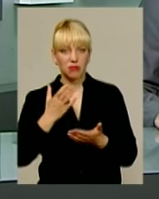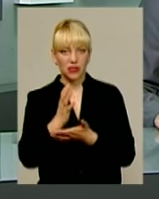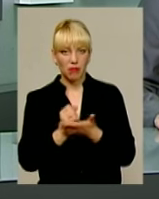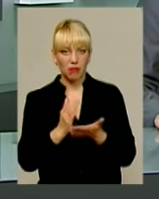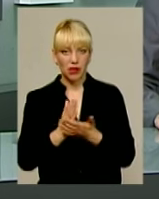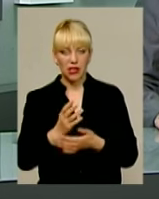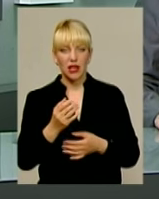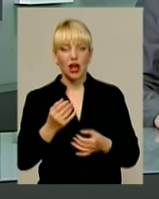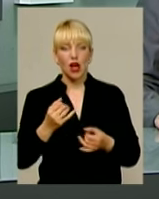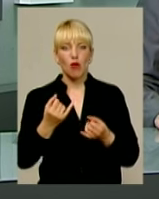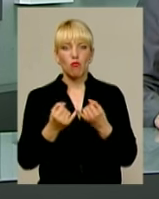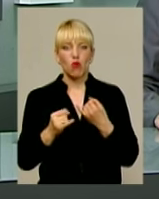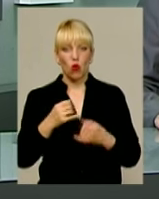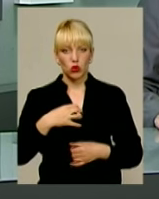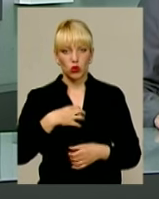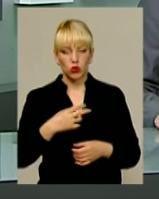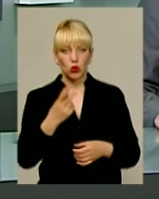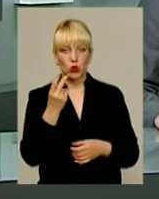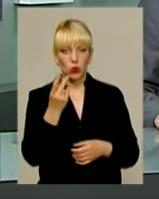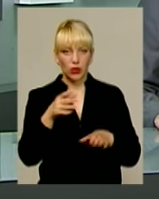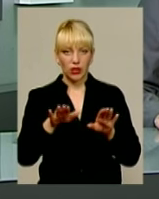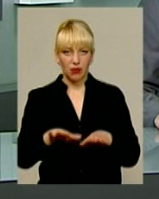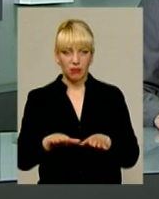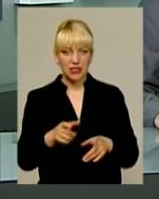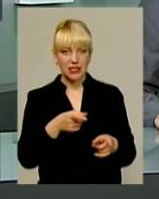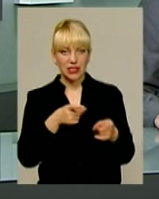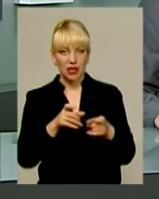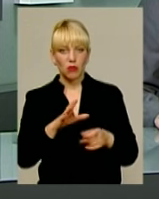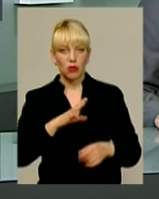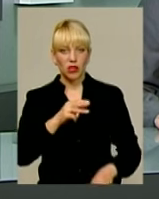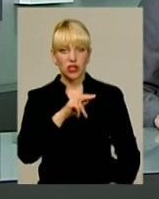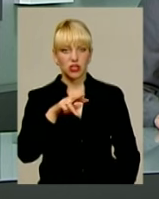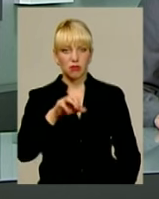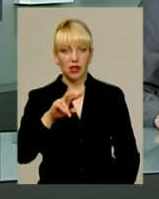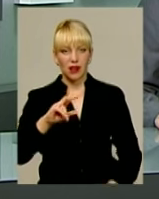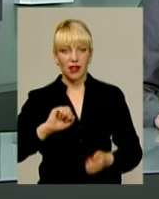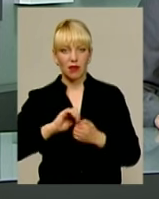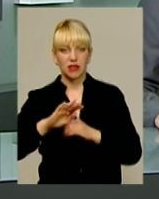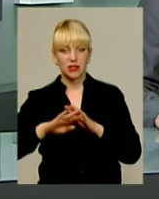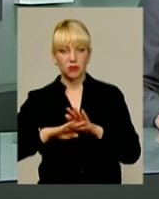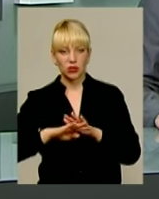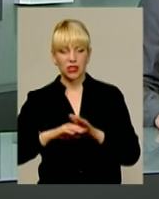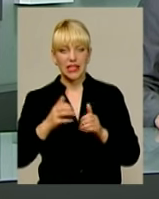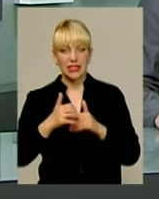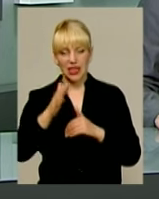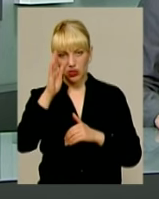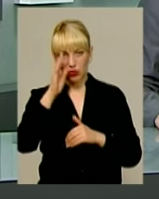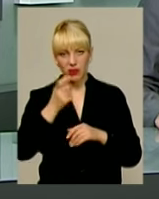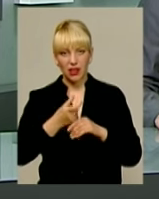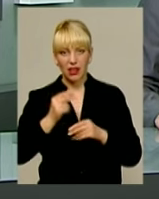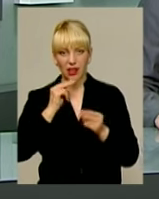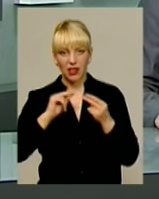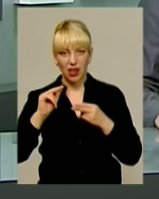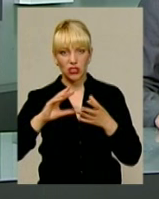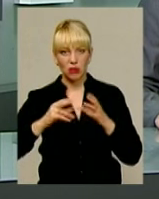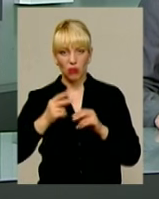має бронзу. Другою у стрільбі з пневматичної гвинтівки стала також Олена Чміль з Кам'янця-Подільського. З цих хлопців найкращий результат